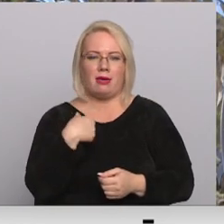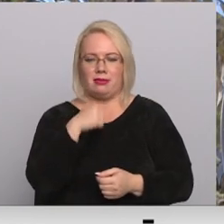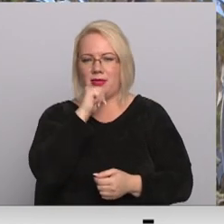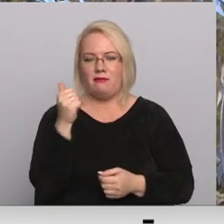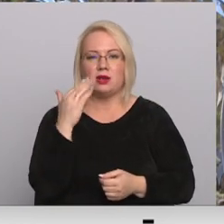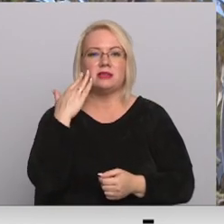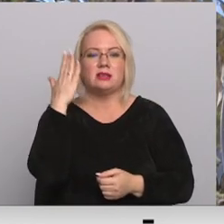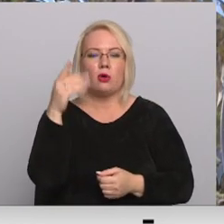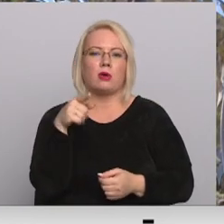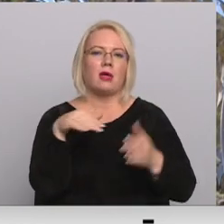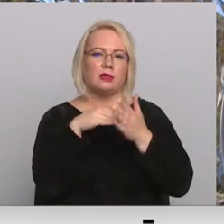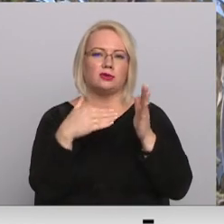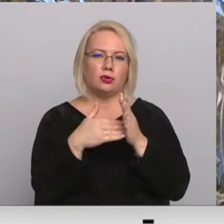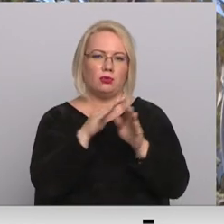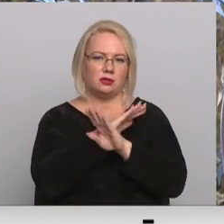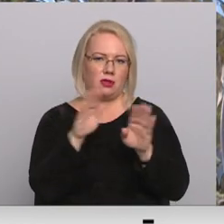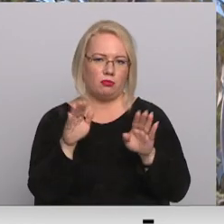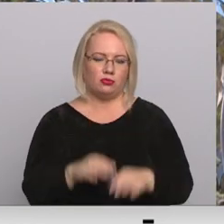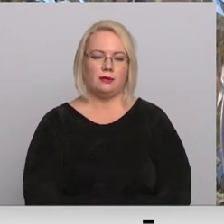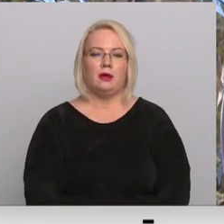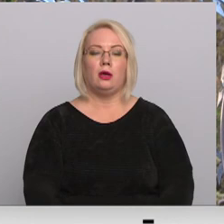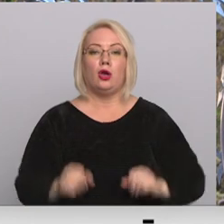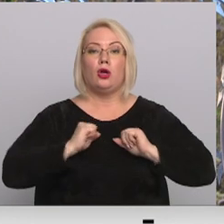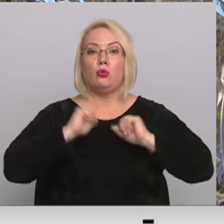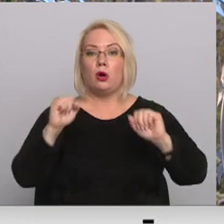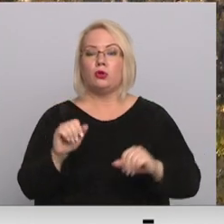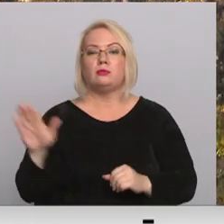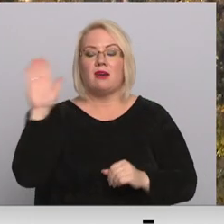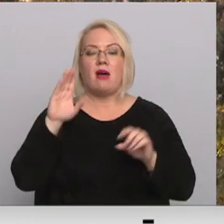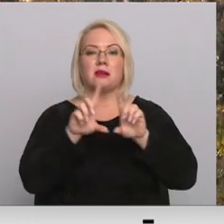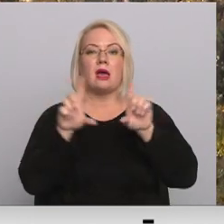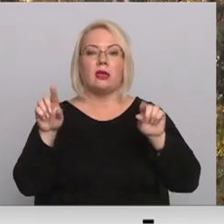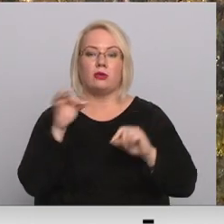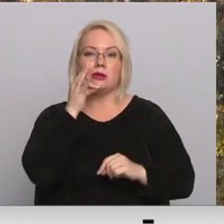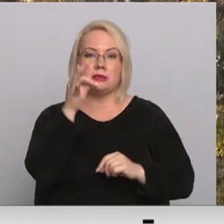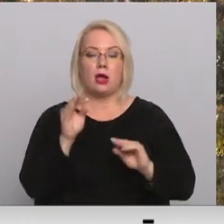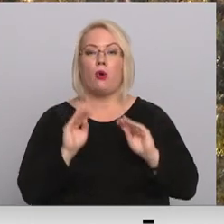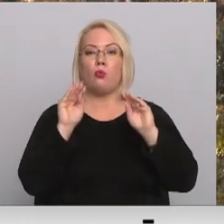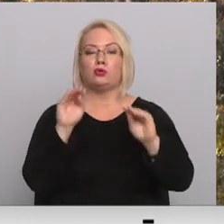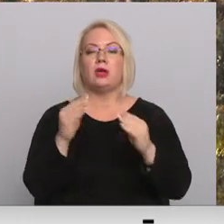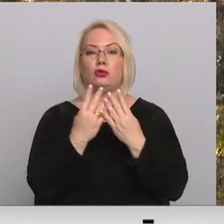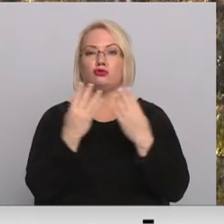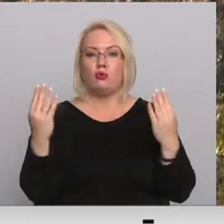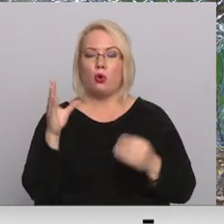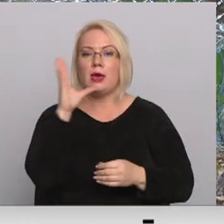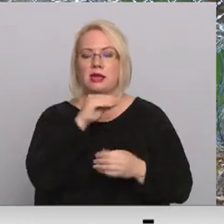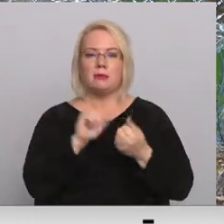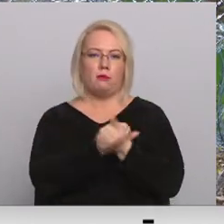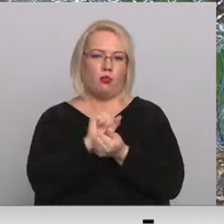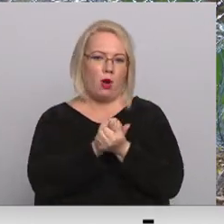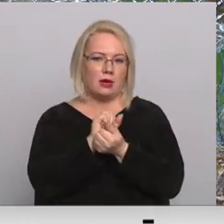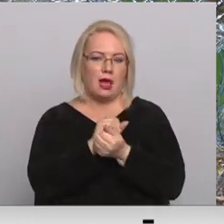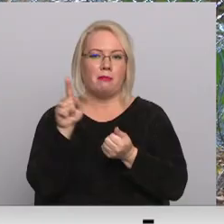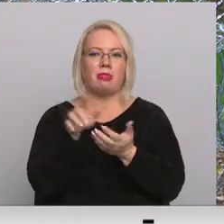Ceru, ka tādas situācijas neieskalēsies pie mums. Nodrošinājama valsts aģentūrā vērtē, ka uzstādīto žogu ir iespējams bojāt, bet